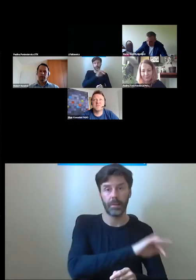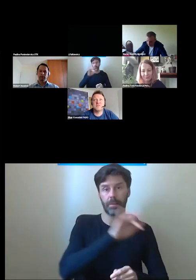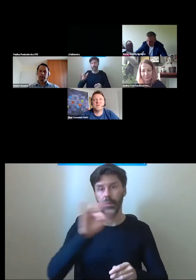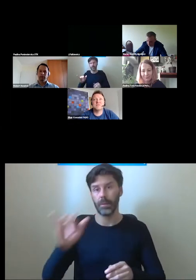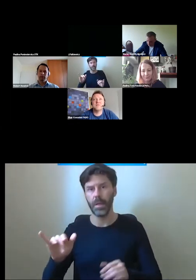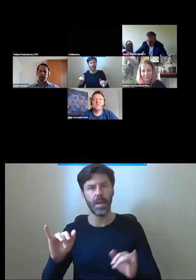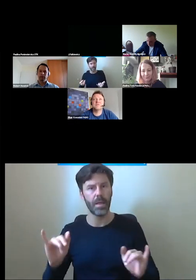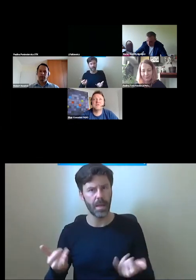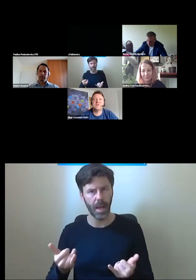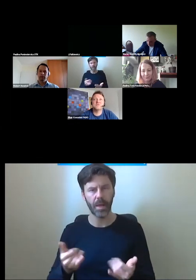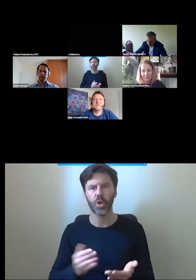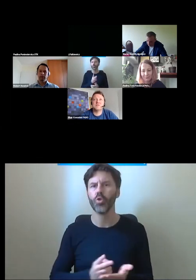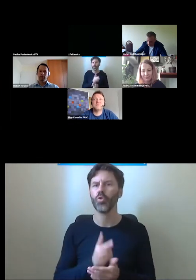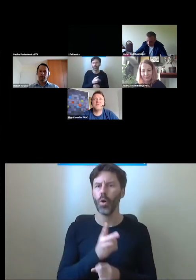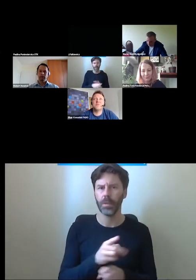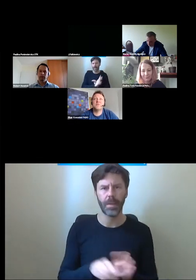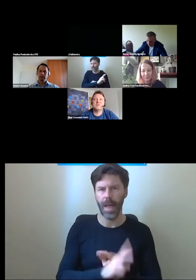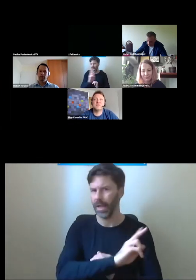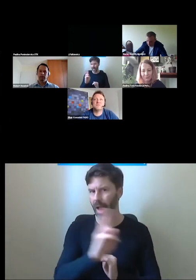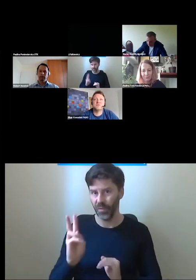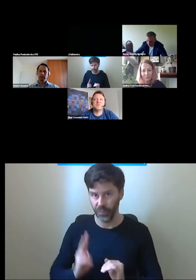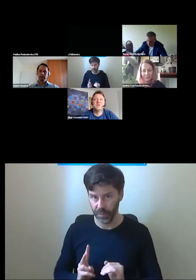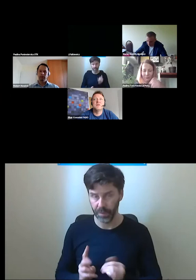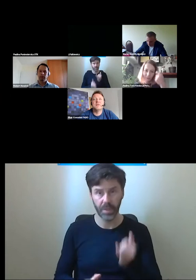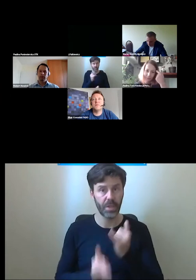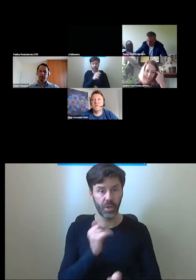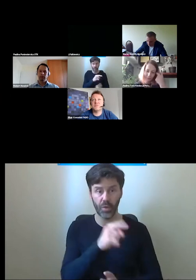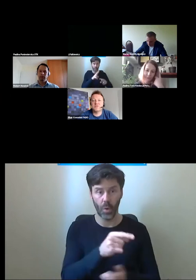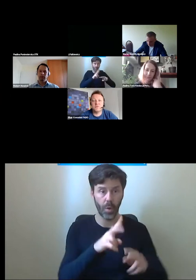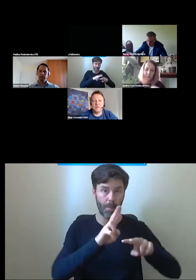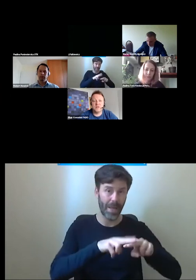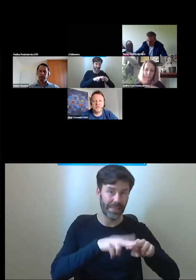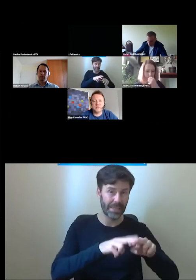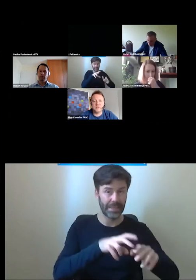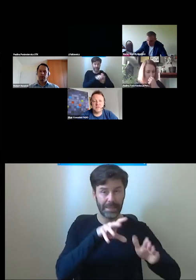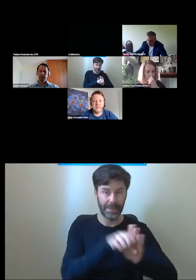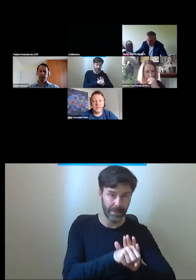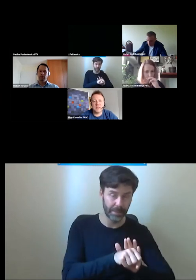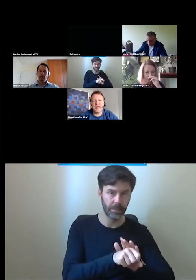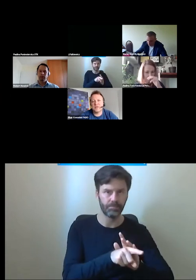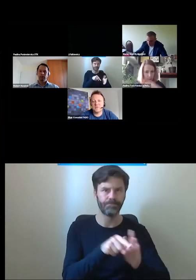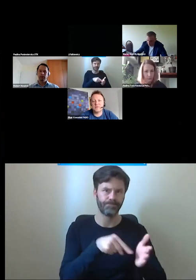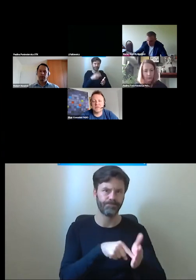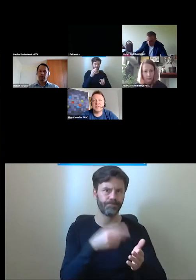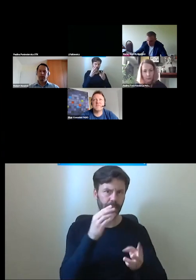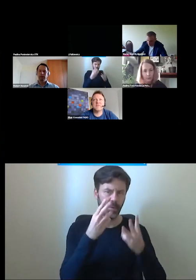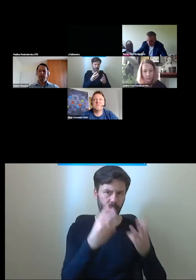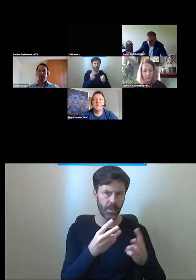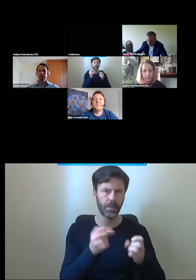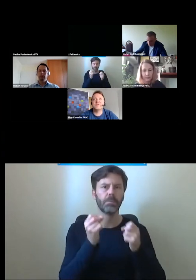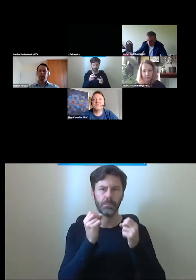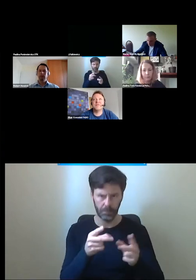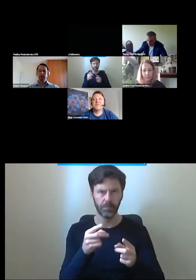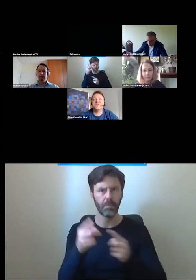dla wszystkich. W sytuacji, gdy mamy do czynienia z urządzeniami, które mogą się zepsuć, nabiera to szczególnego znaczenia. Tak, to jest myślę, że taka